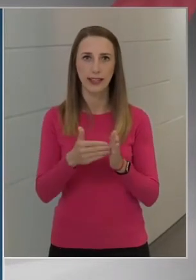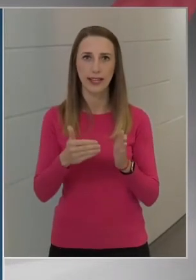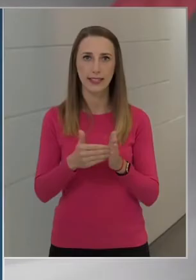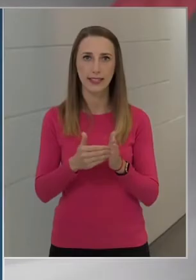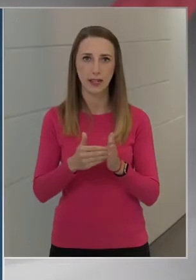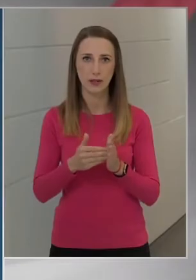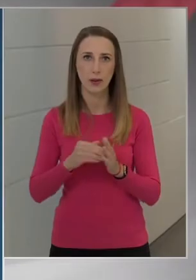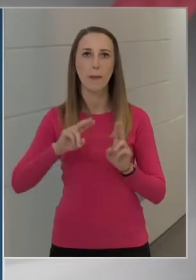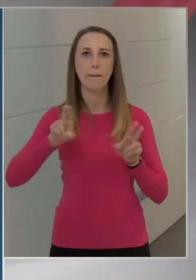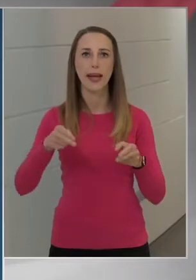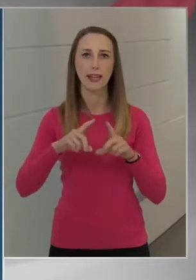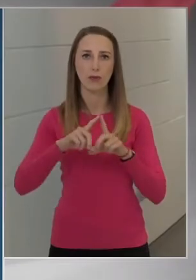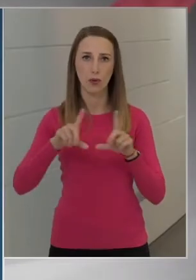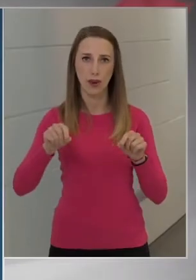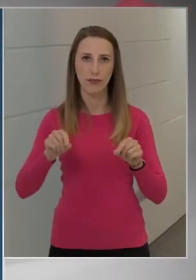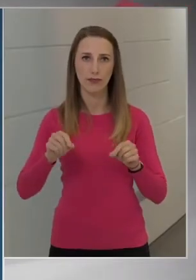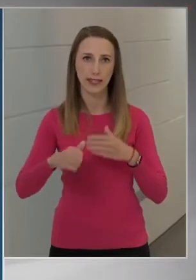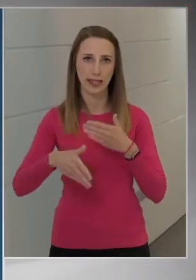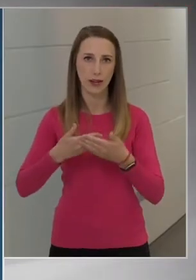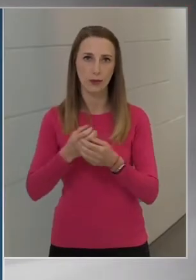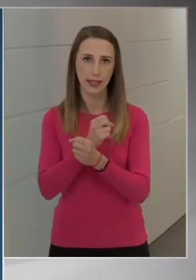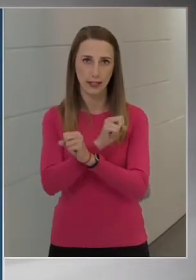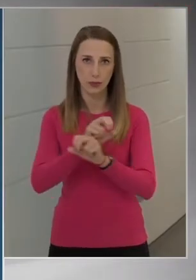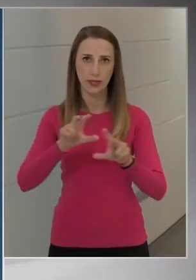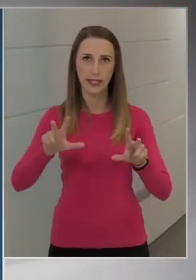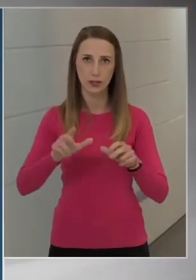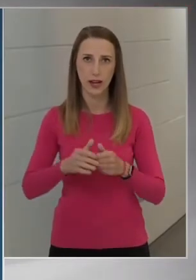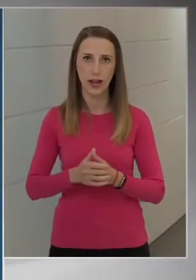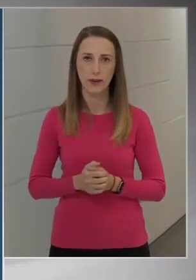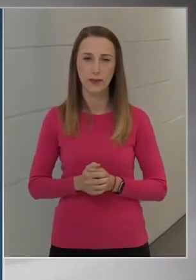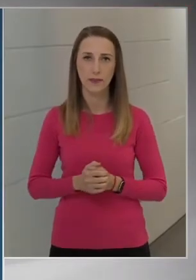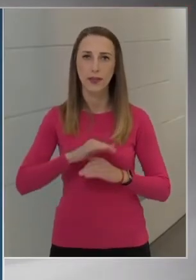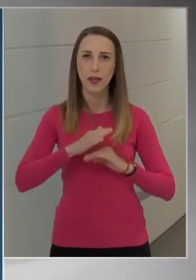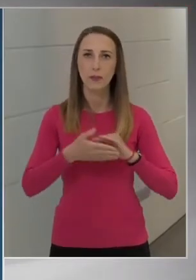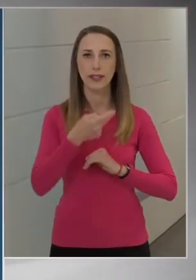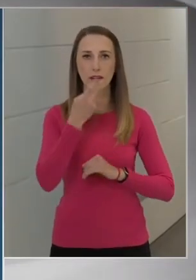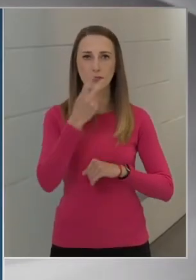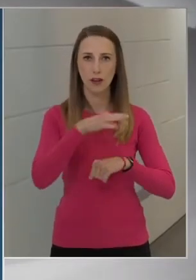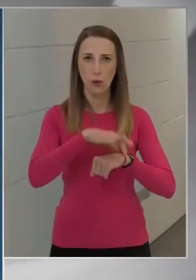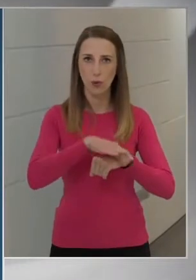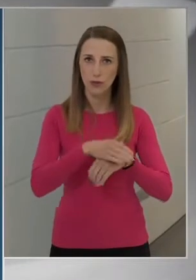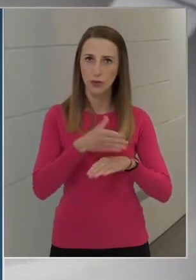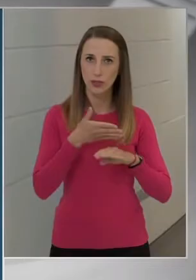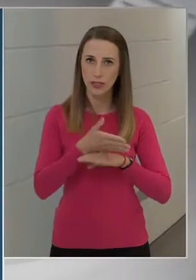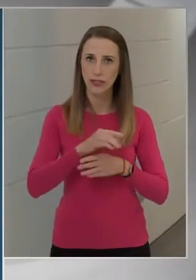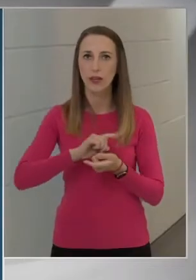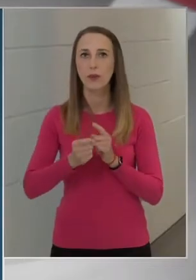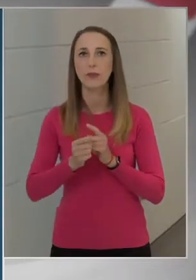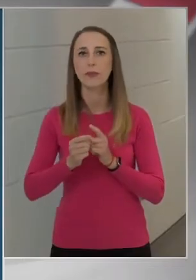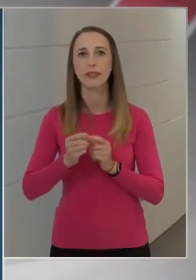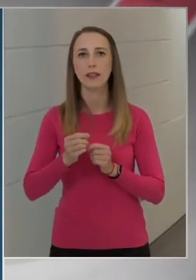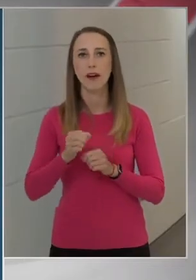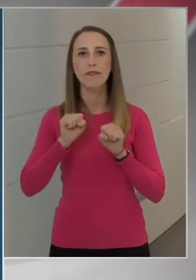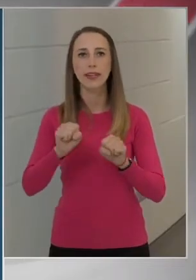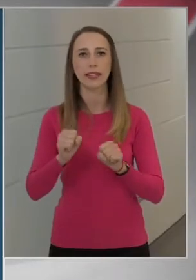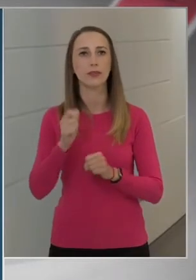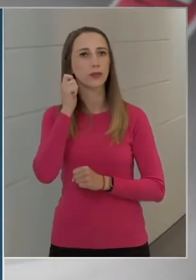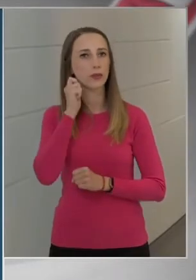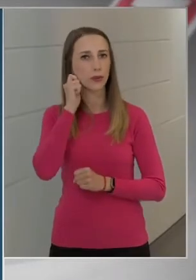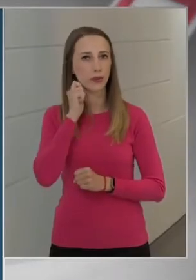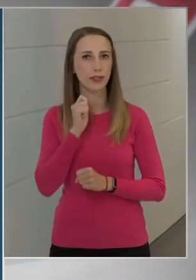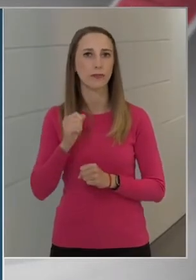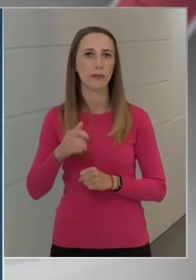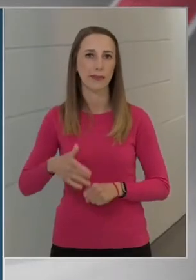meghívó levél kerül majd kiküldésre, mind a szakorvosi, mind pedig a védőnői méhnyakrák